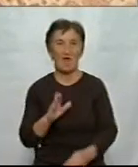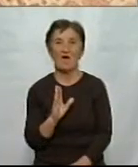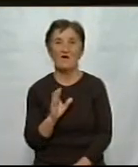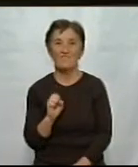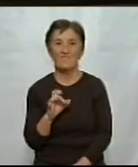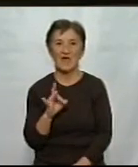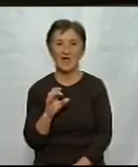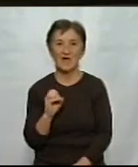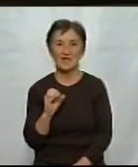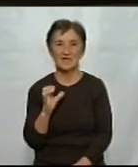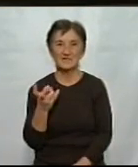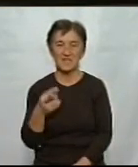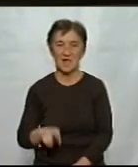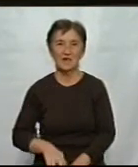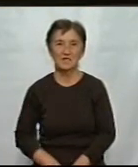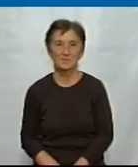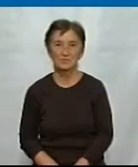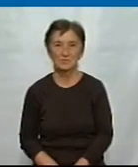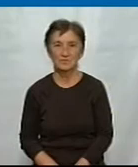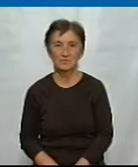Сташенко, новини на Суспільному. Кропивницький.